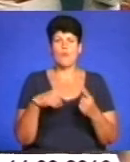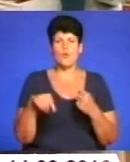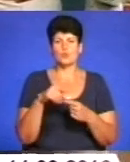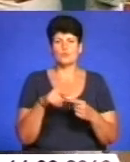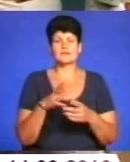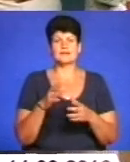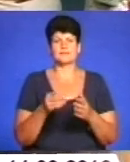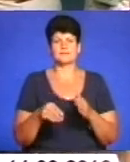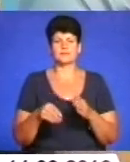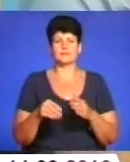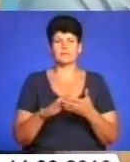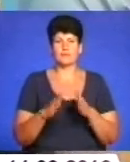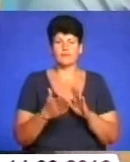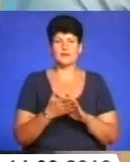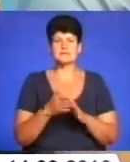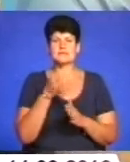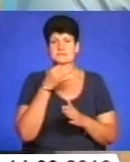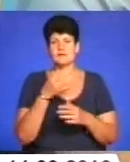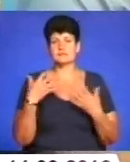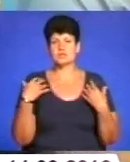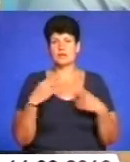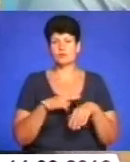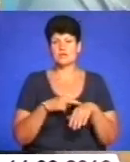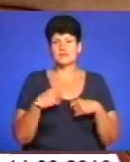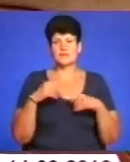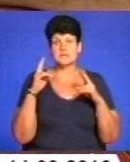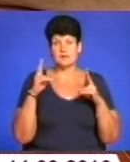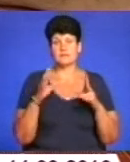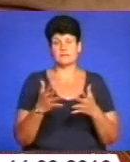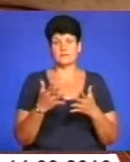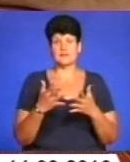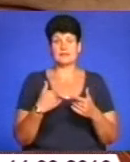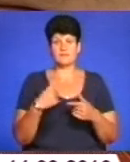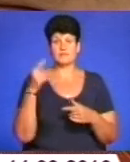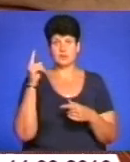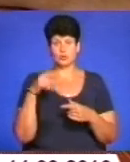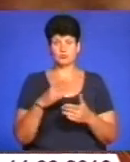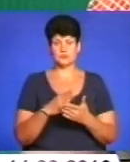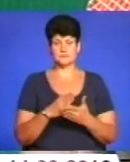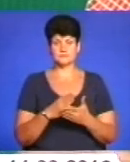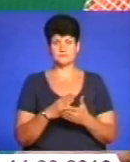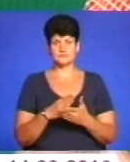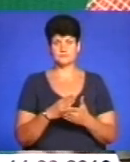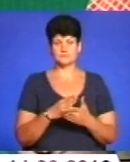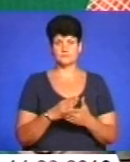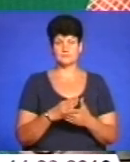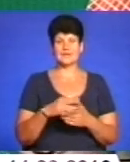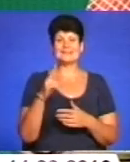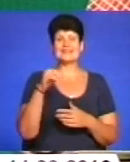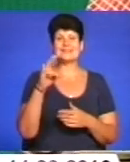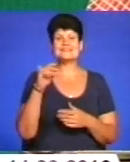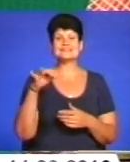на що начальник поліції відповів. Що не знав, з'ясує. Нам стає відомо, що там на Дністрі